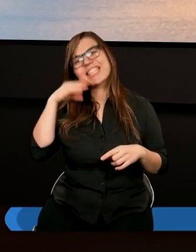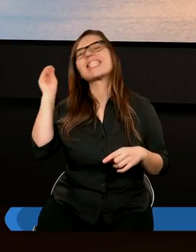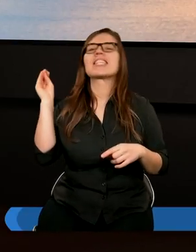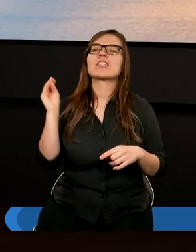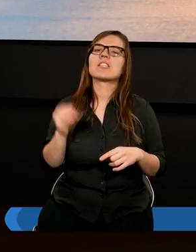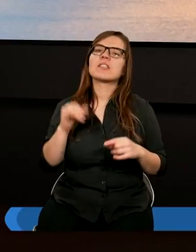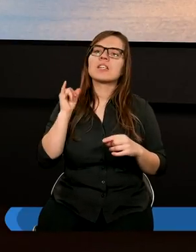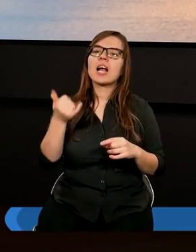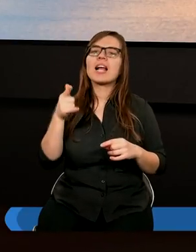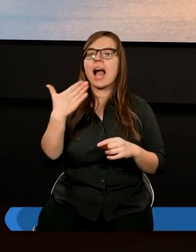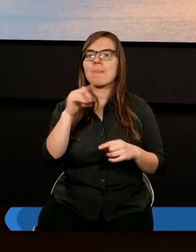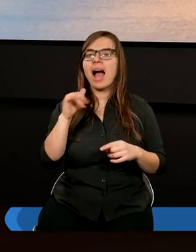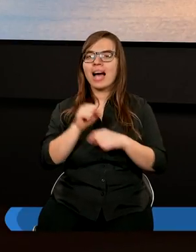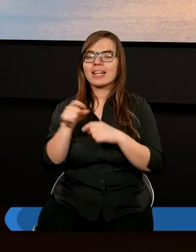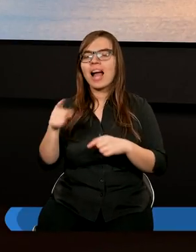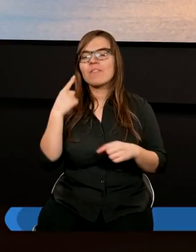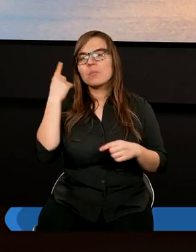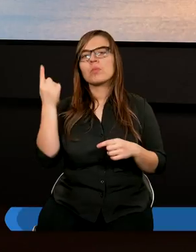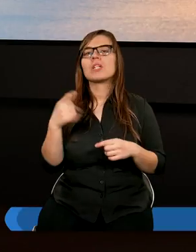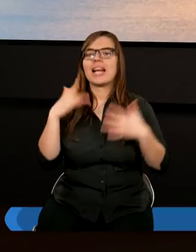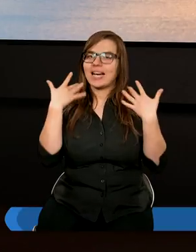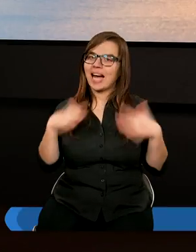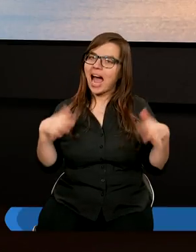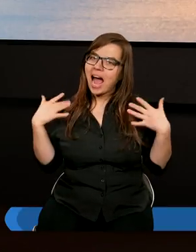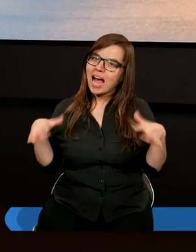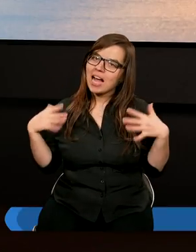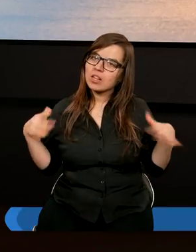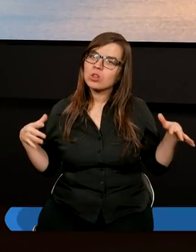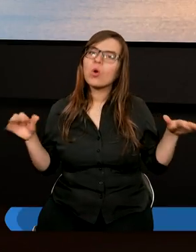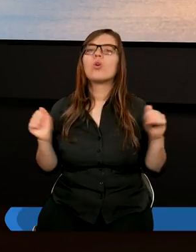jak Maria wspomniała, radośnie.